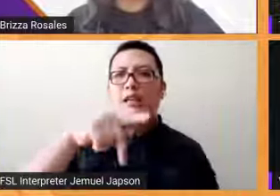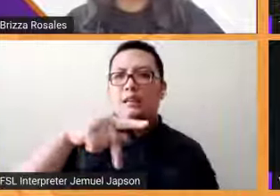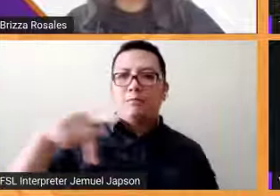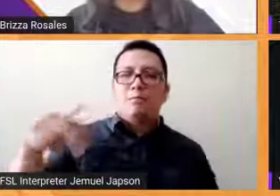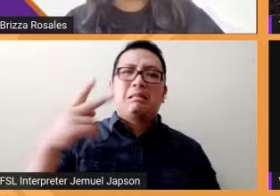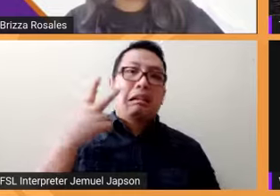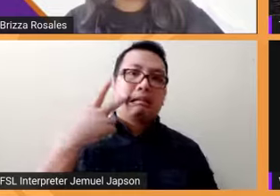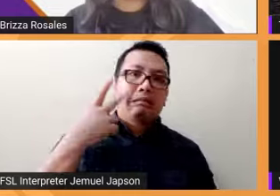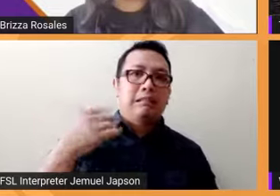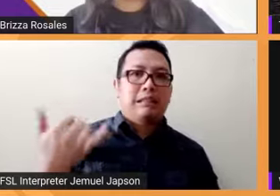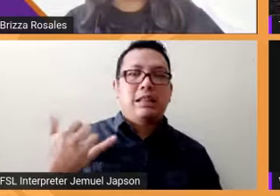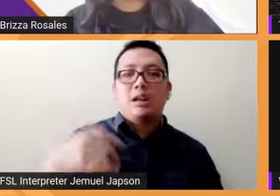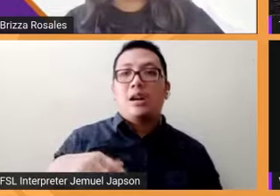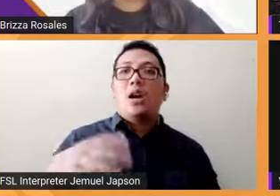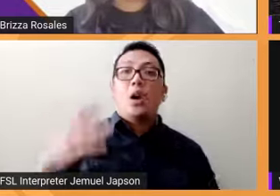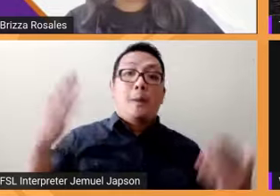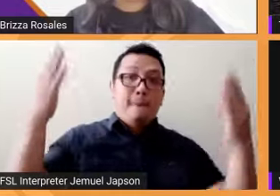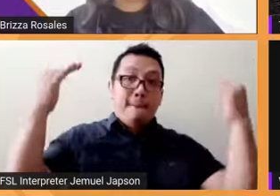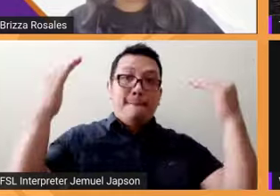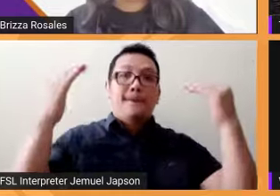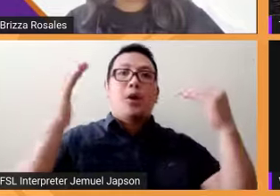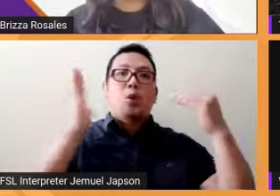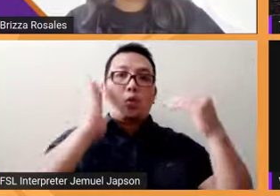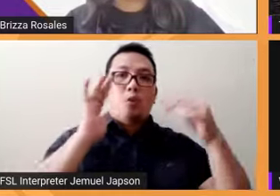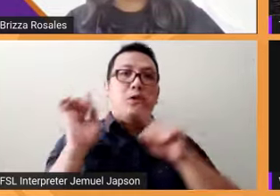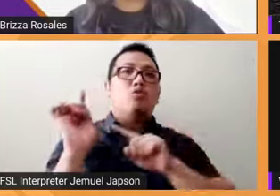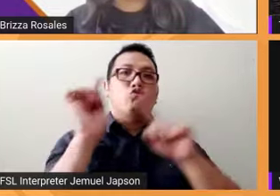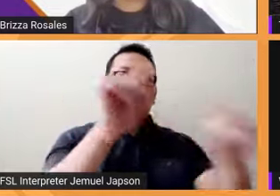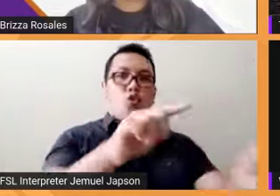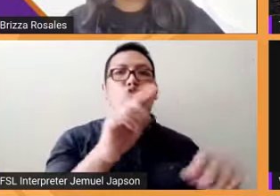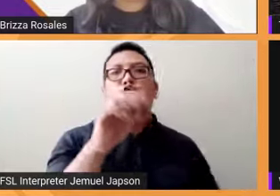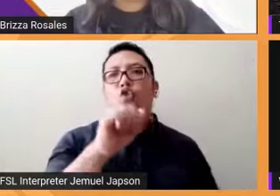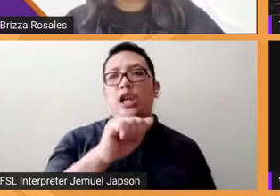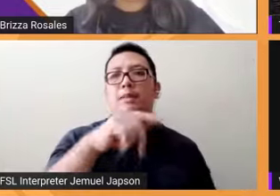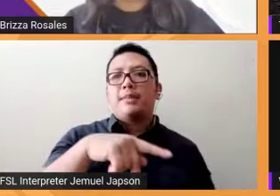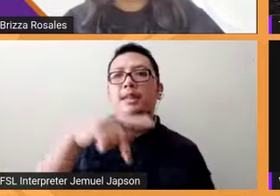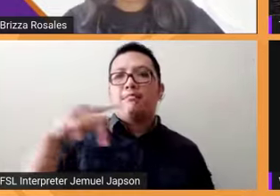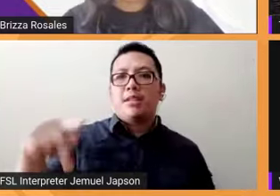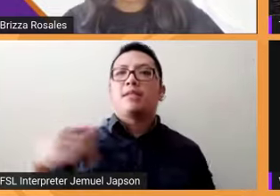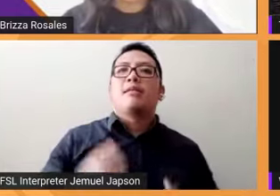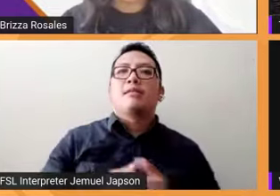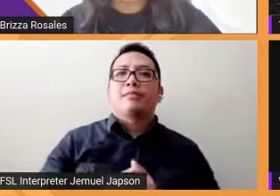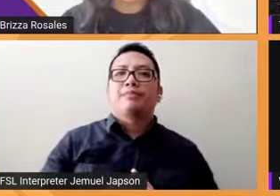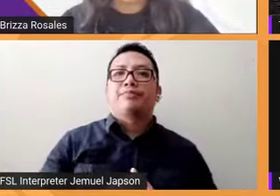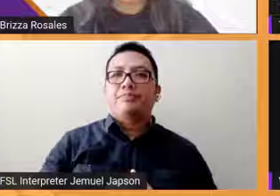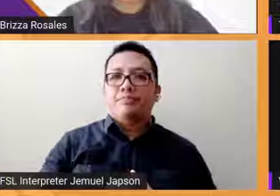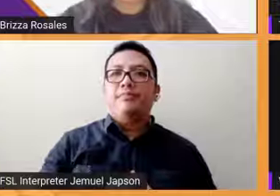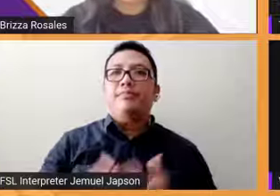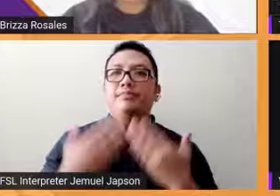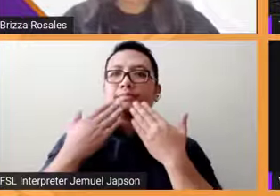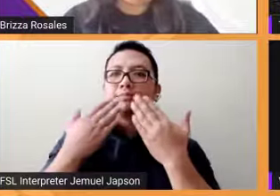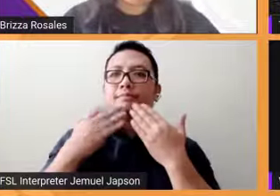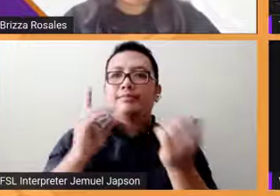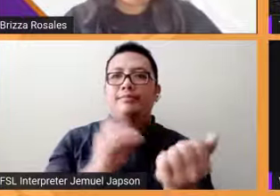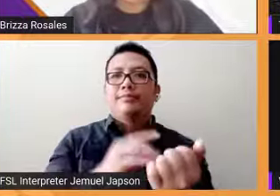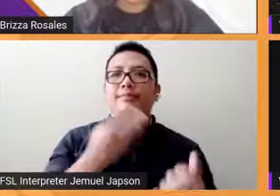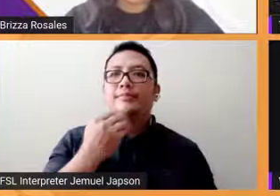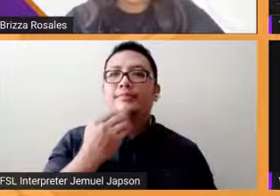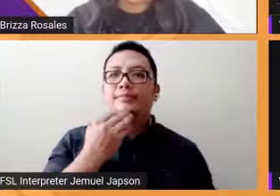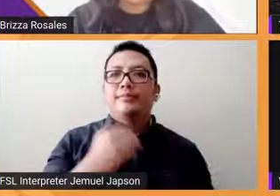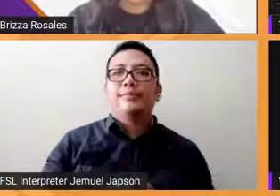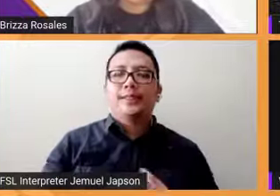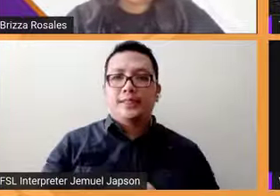rin na sa susunod ng mga Thank you Doc Actually po kaya po